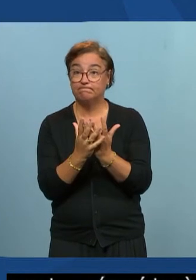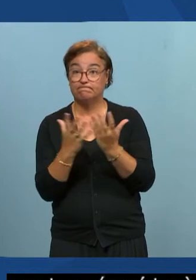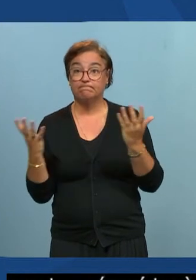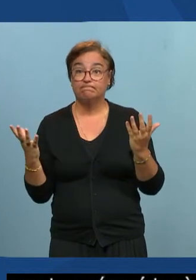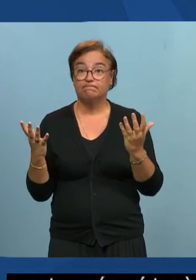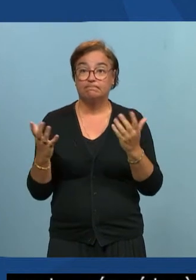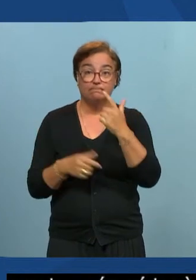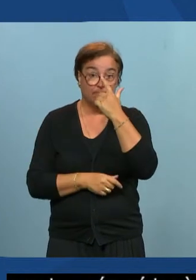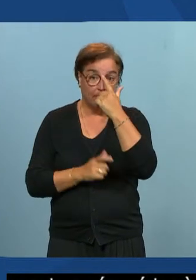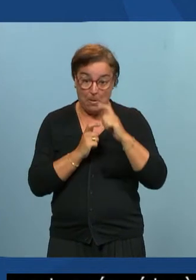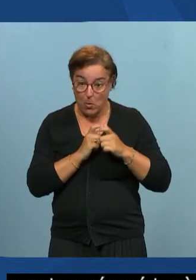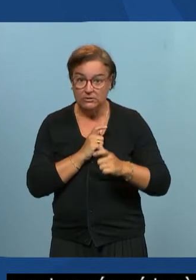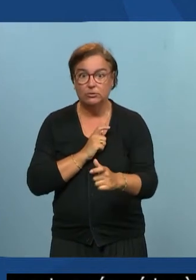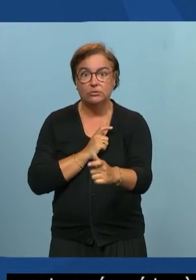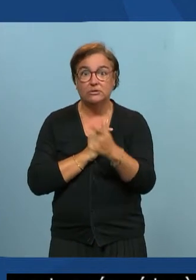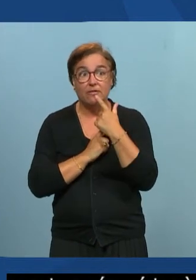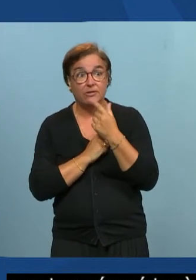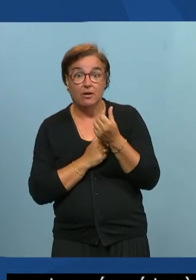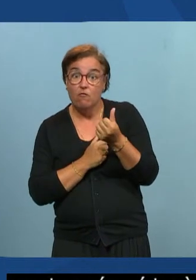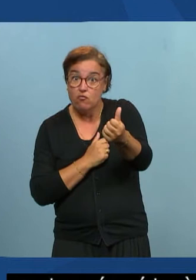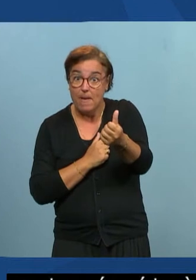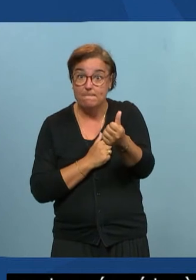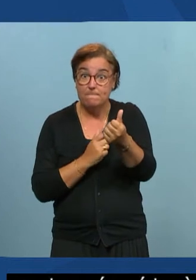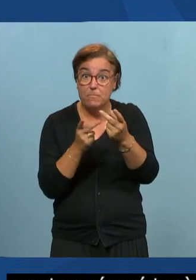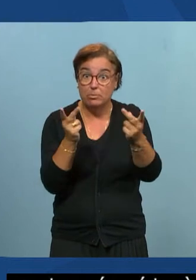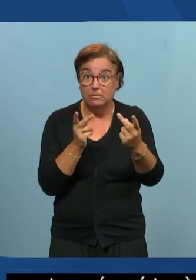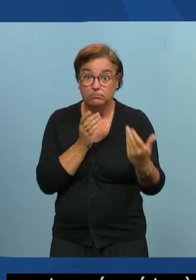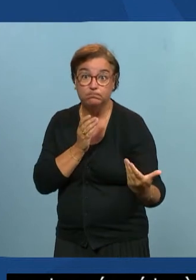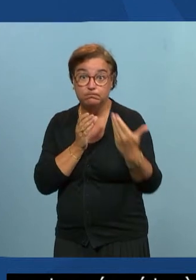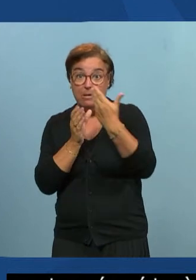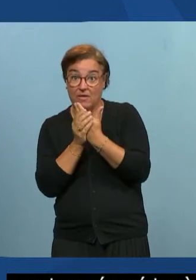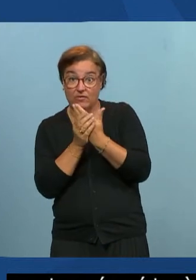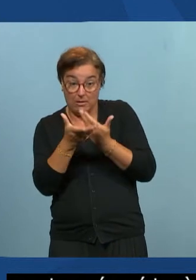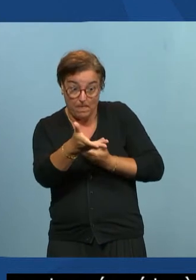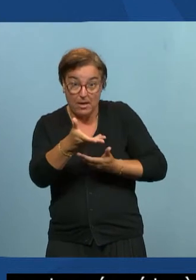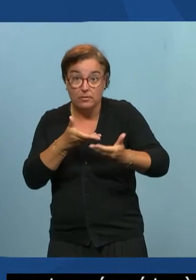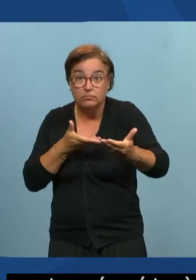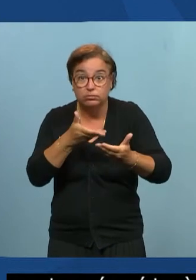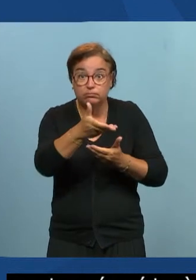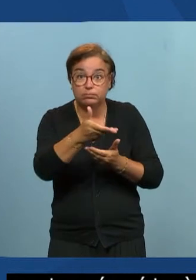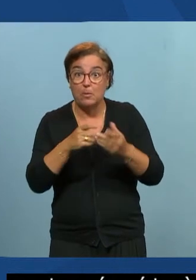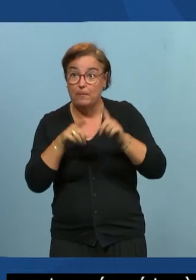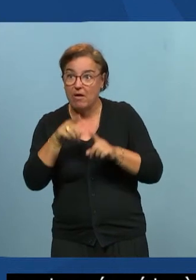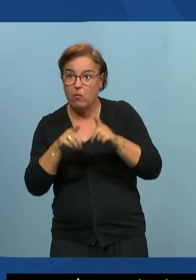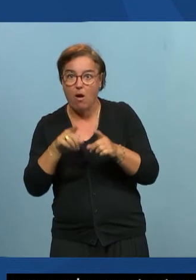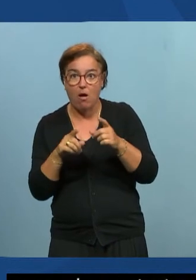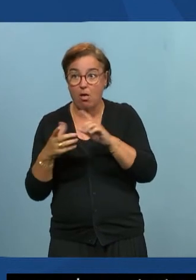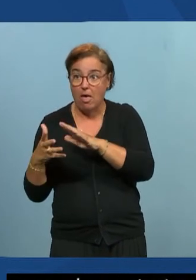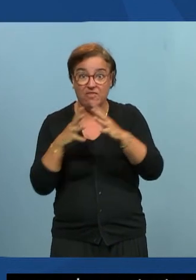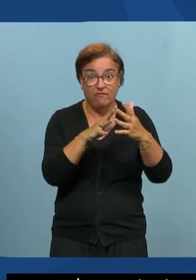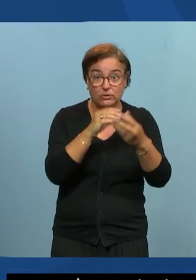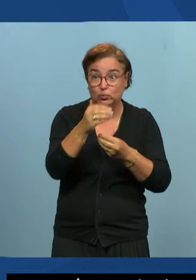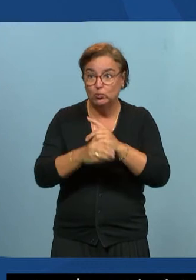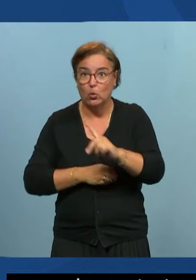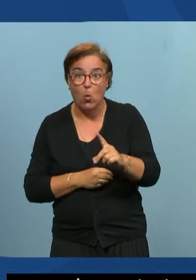lesquelles, en fait, en réalité, vous allez interagir avec le service web. Quelquefois, ça sera sur les interfaces, quelquefois, ça ne sera pas sur les interfaces,